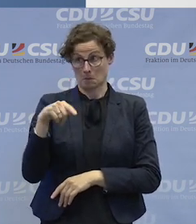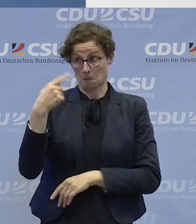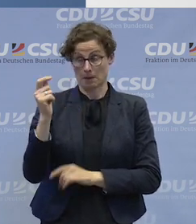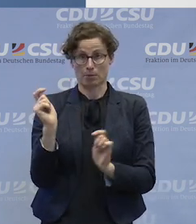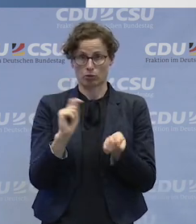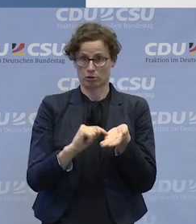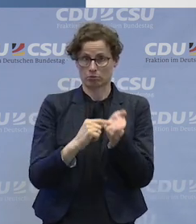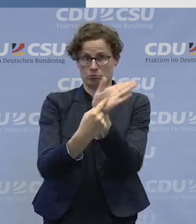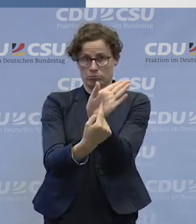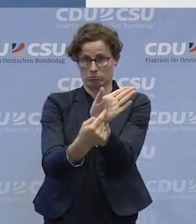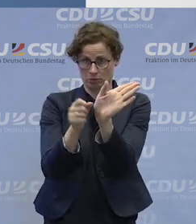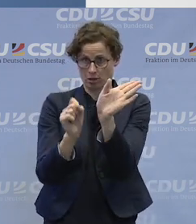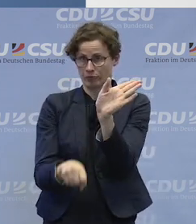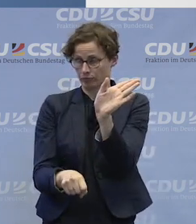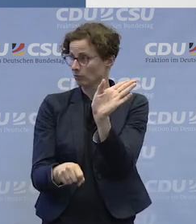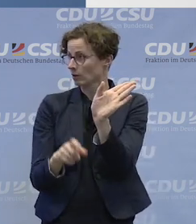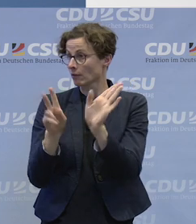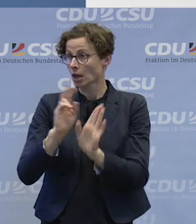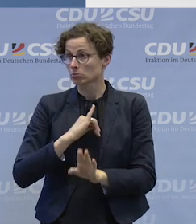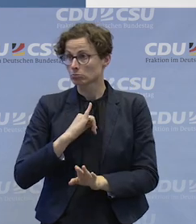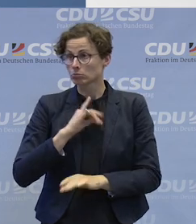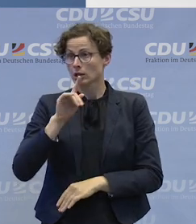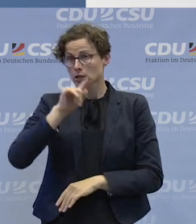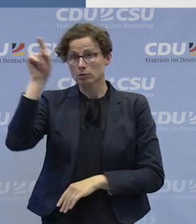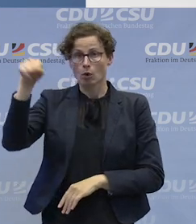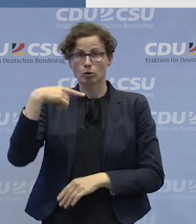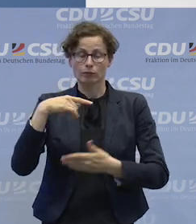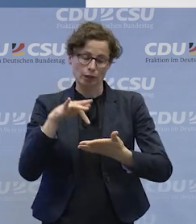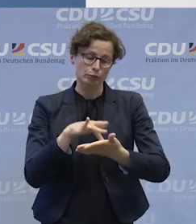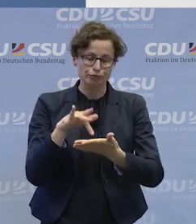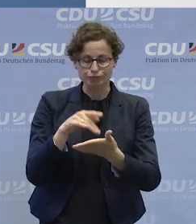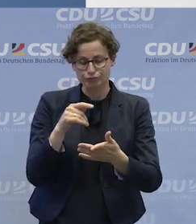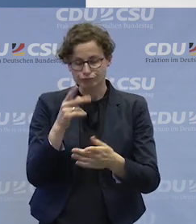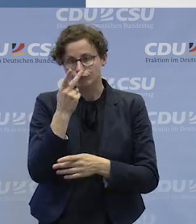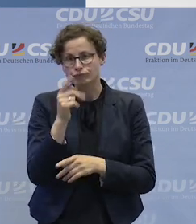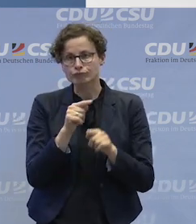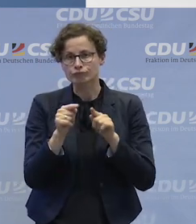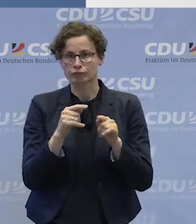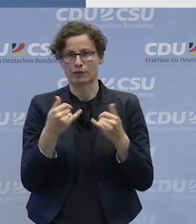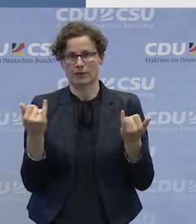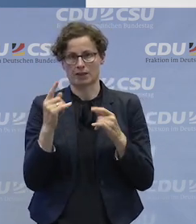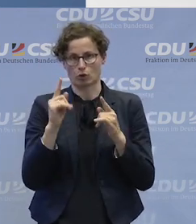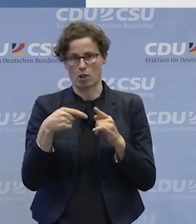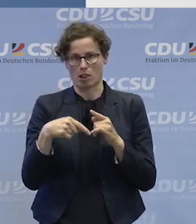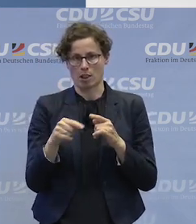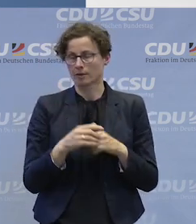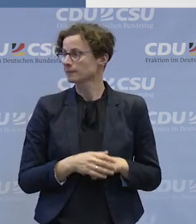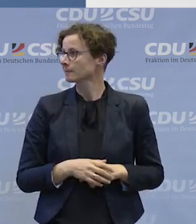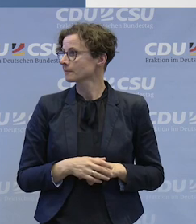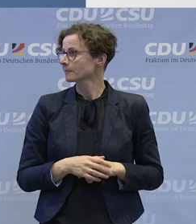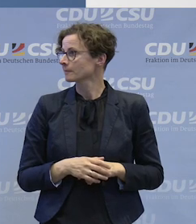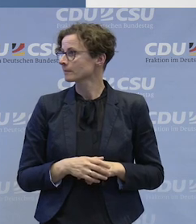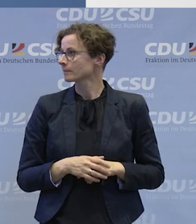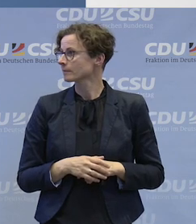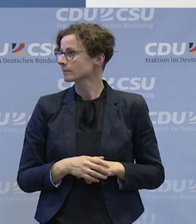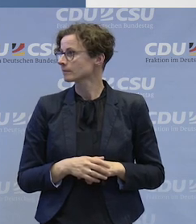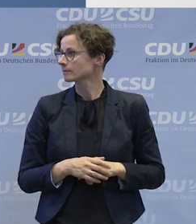gerne uns draußen nochmal hinstellen und wer Interesse hat, kann dann auch mal direkt vor Ort auch nochmal gucken, wie das so funktioniert. Was wichtig